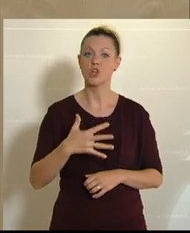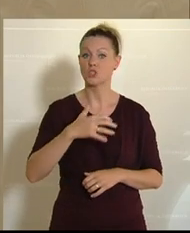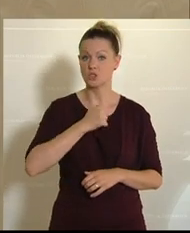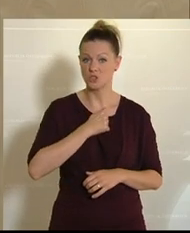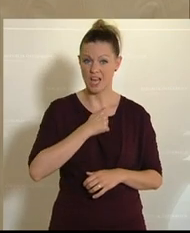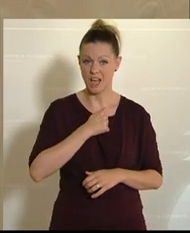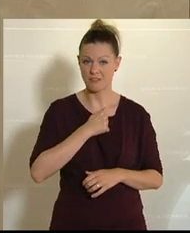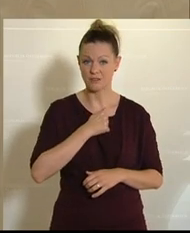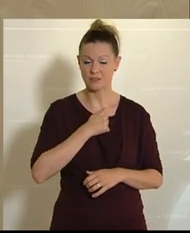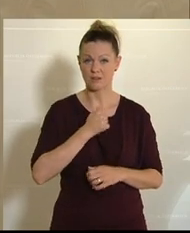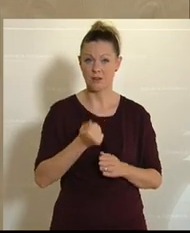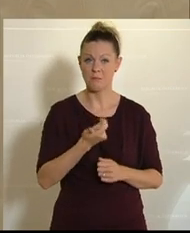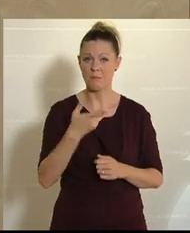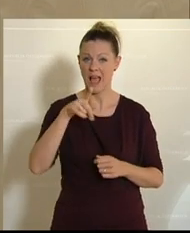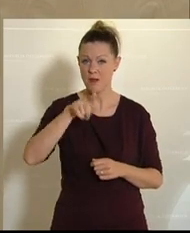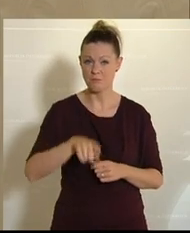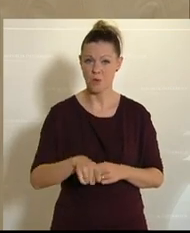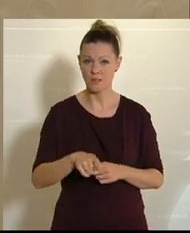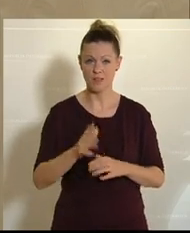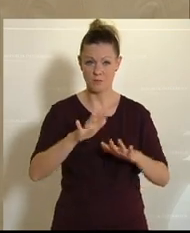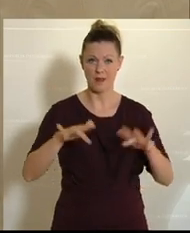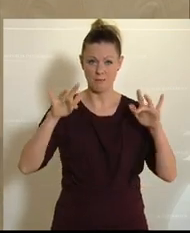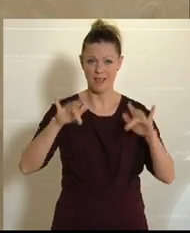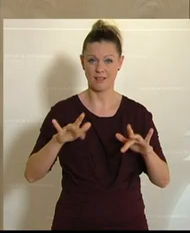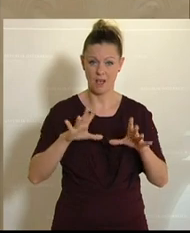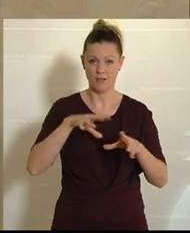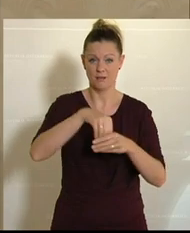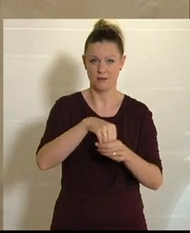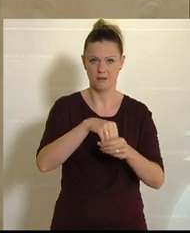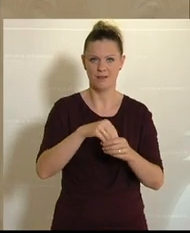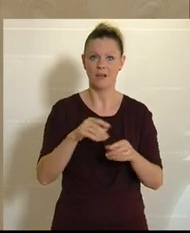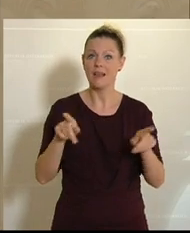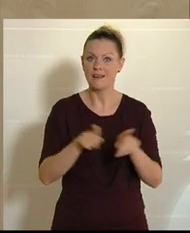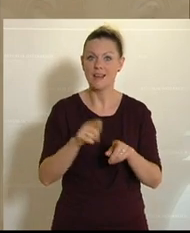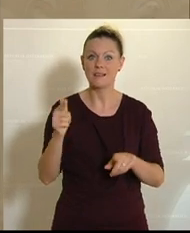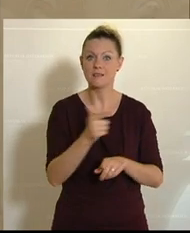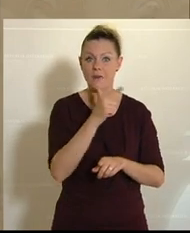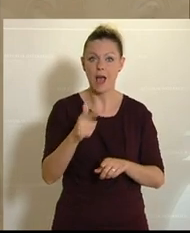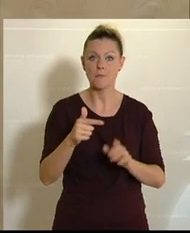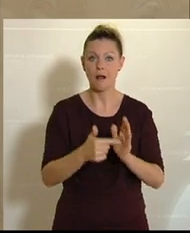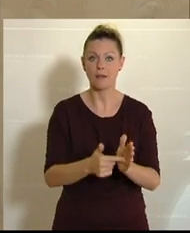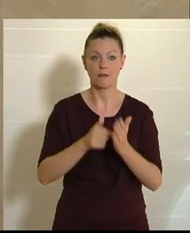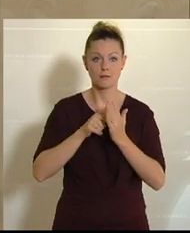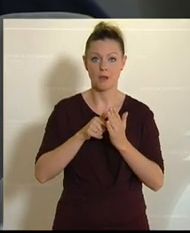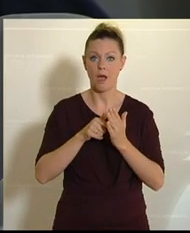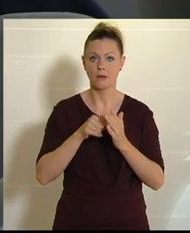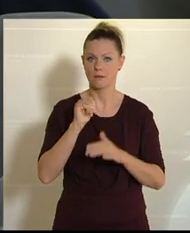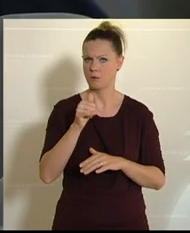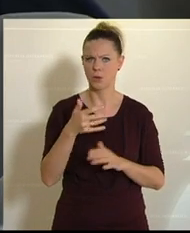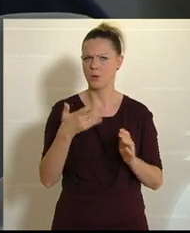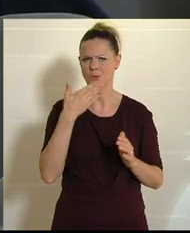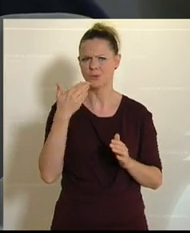in den wenigen Monaten, wo Sie wieder im Parlament sind, das gleich zweimal unter Beweis zu stellen, dass Sie nicht mehr die